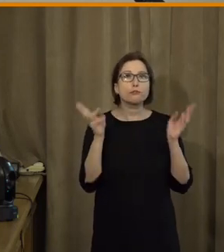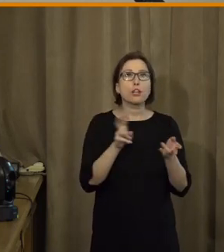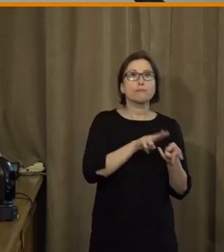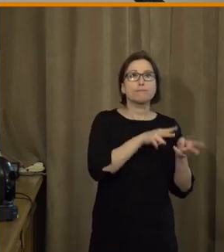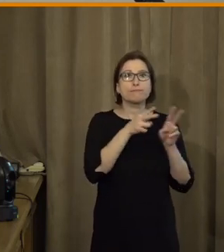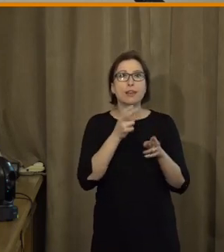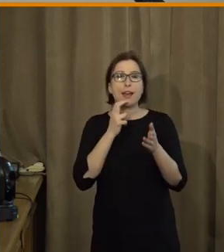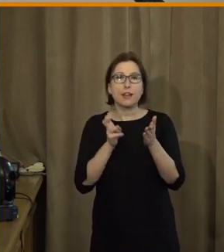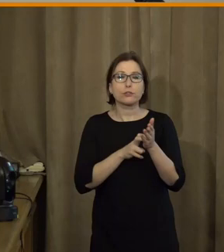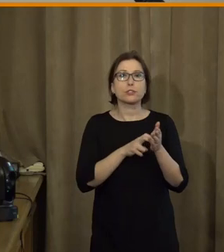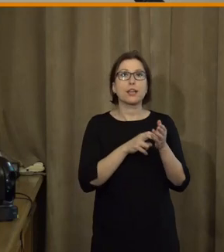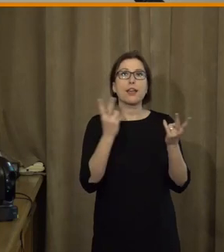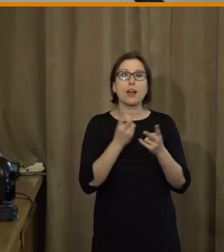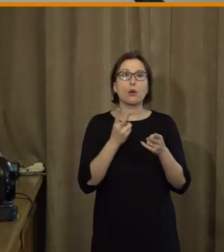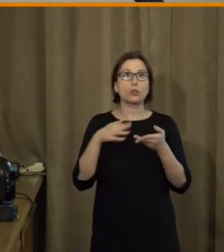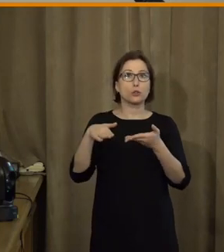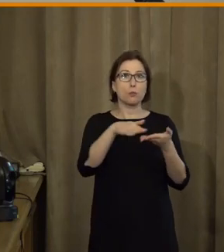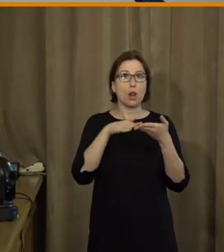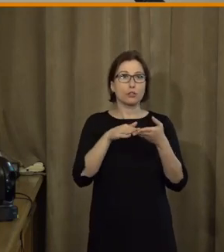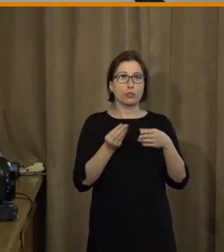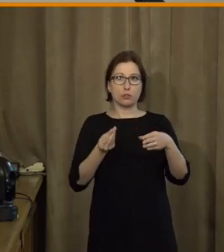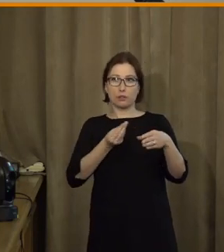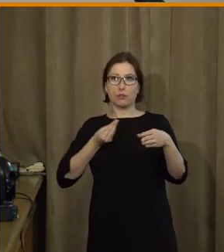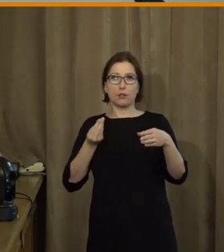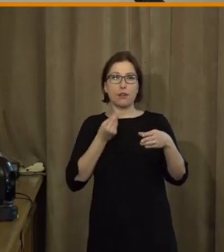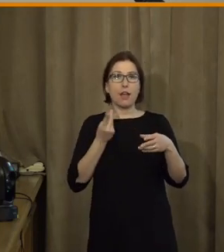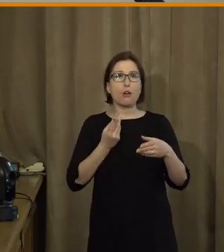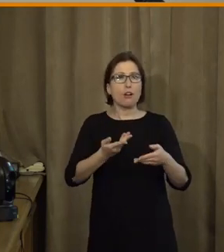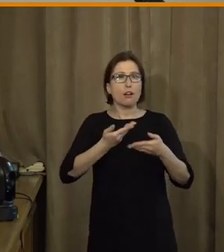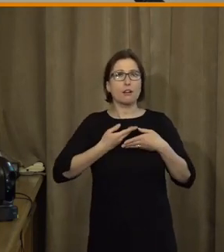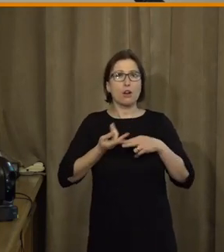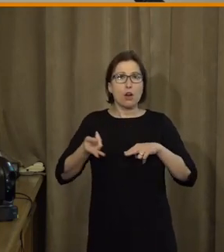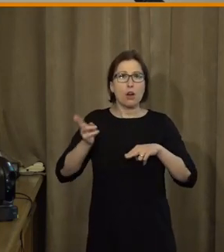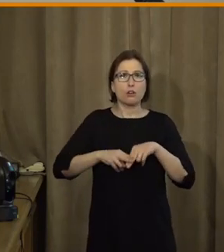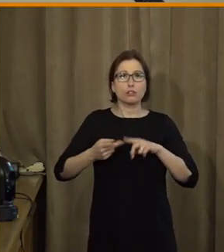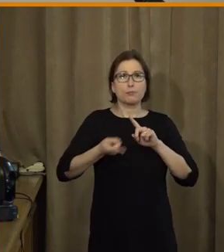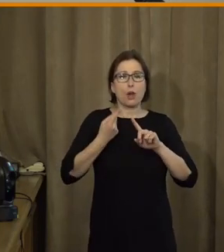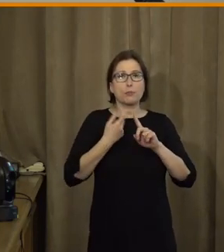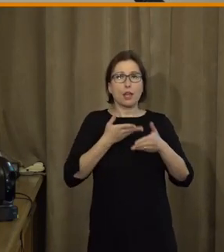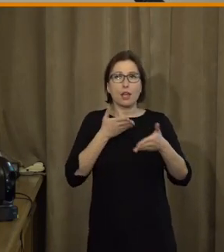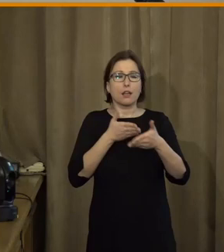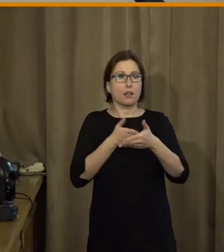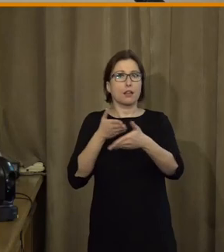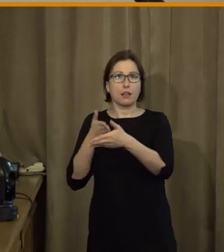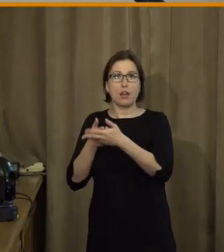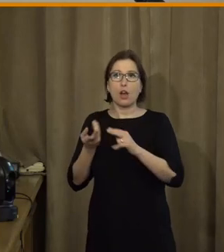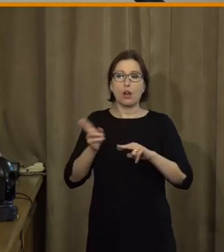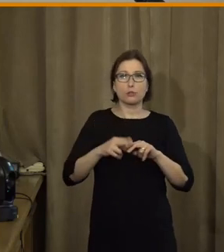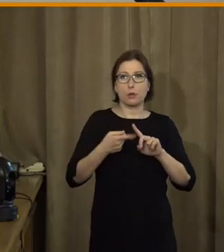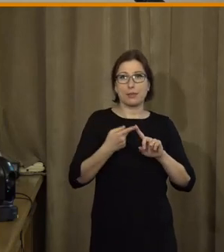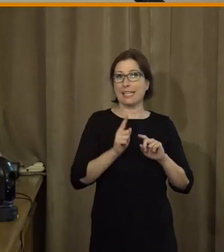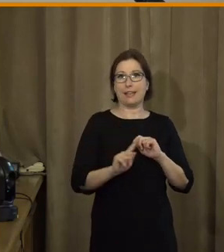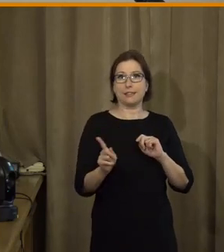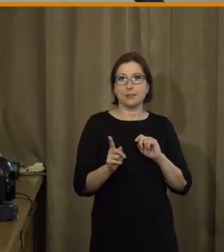nebyli vyloučováni ze společnosti, aby jim nebyl komplikován život a samozřejmě v lepším případě a